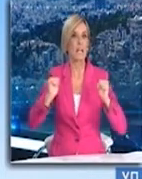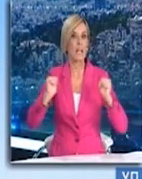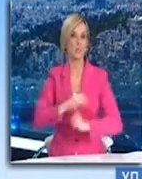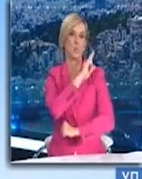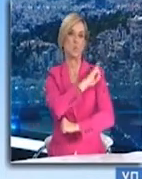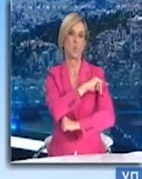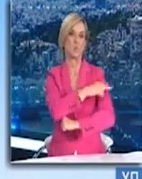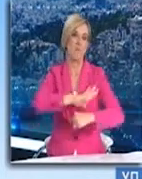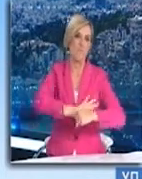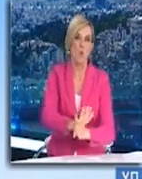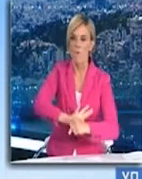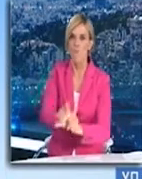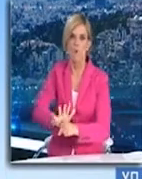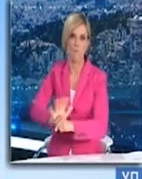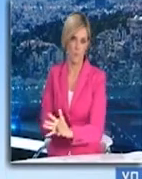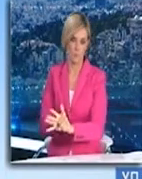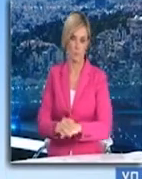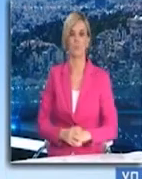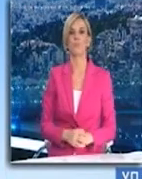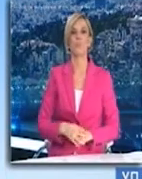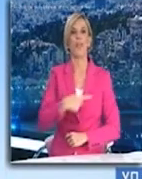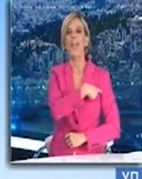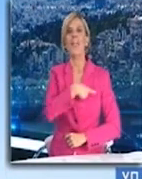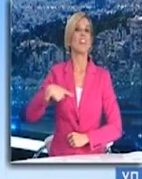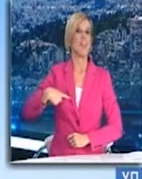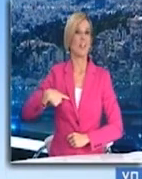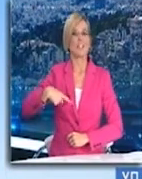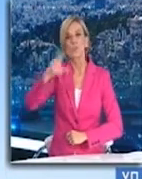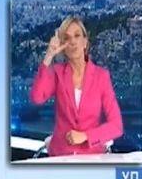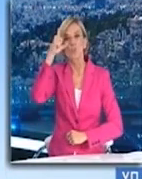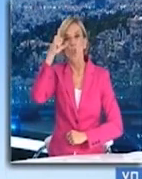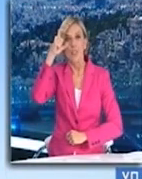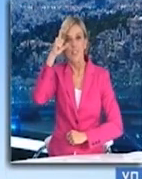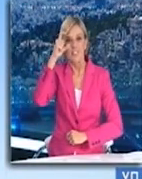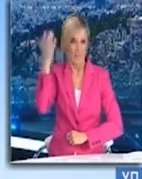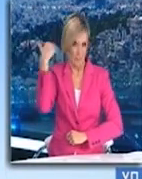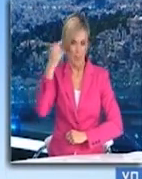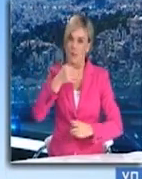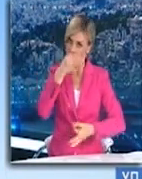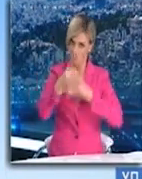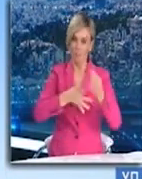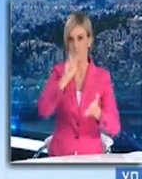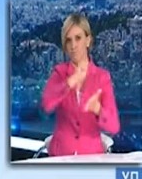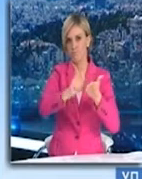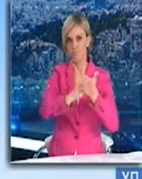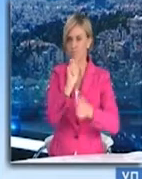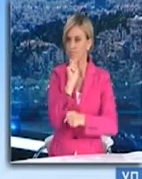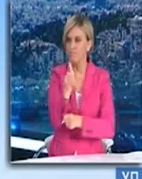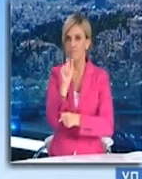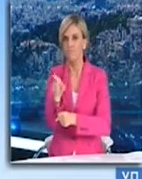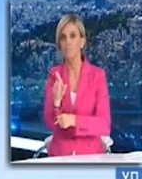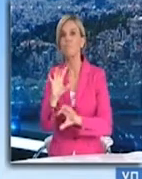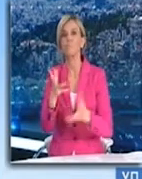αλλά και τους γύρω τους. Ο κ. Καθηγητής, ο κ. Σιόδρας, μου έστειλε εδώ πέρα τους δείκτες θετικότητας αναπεριοχή, 1.000